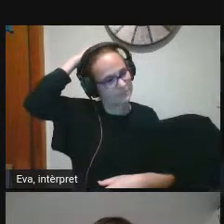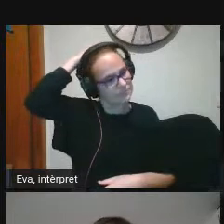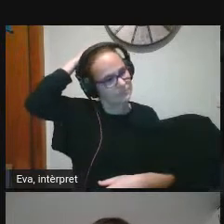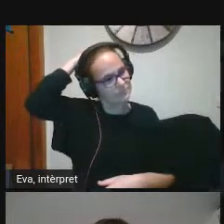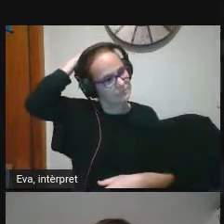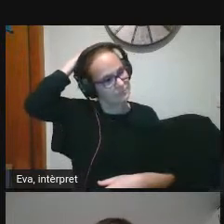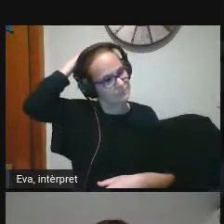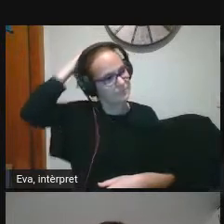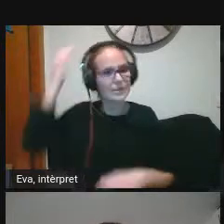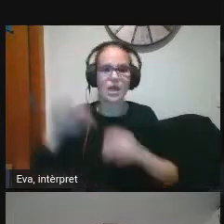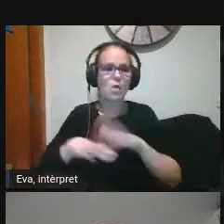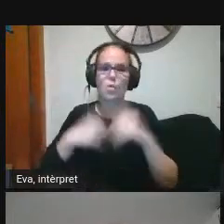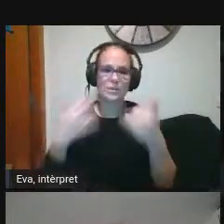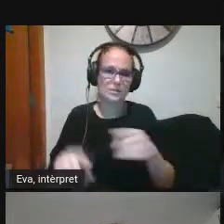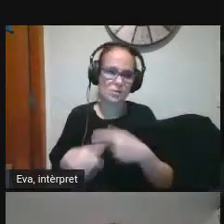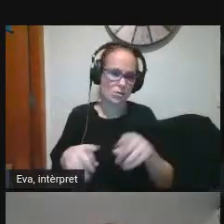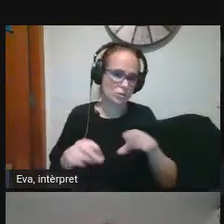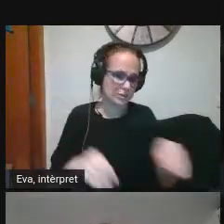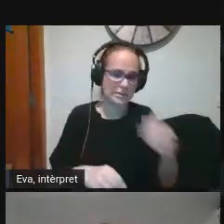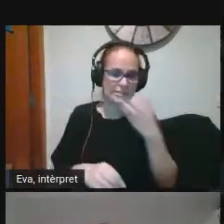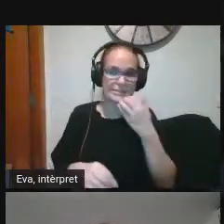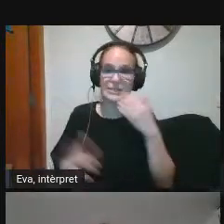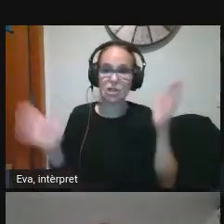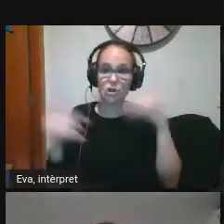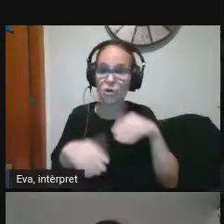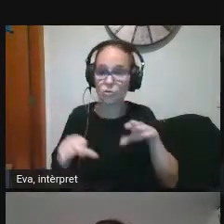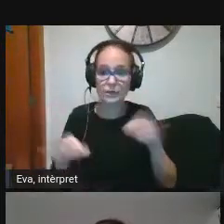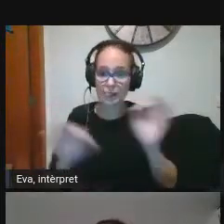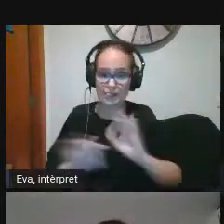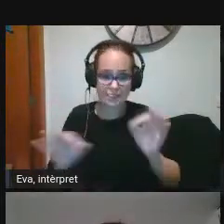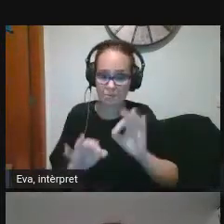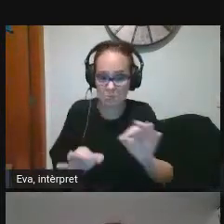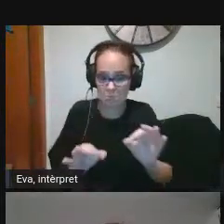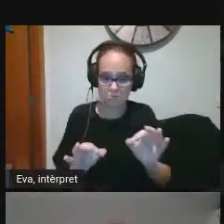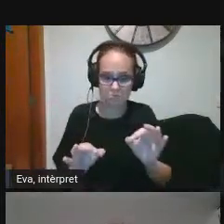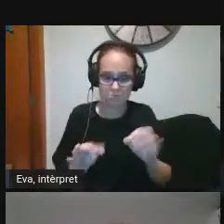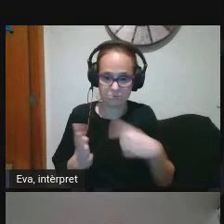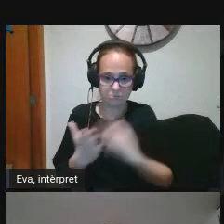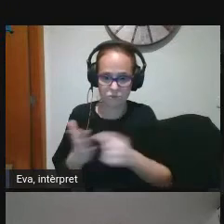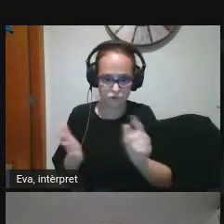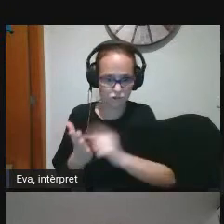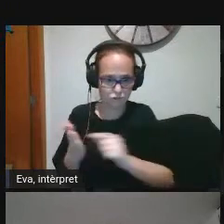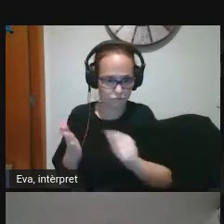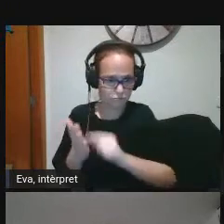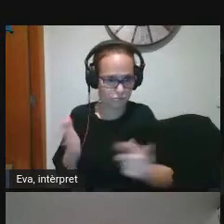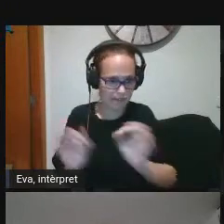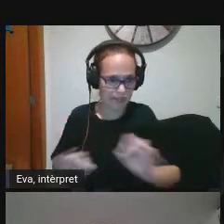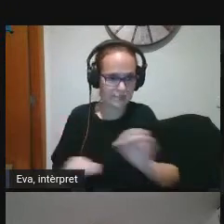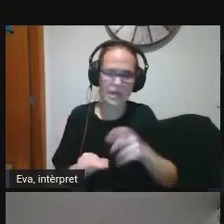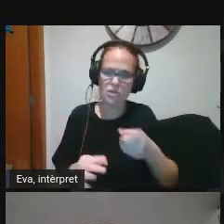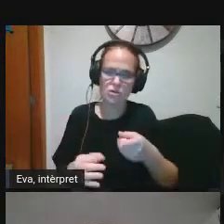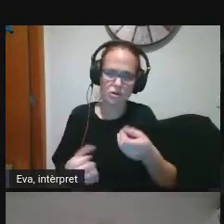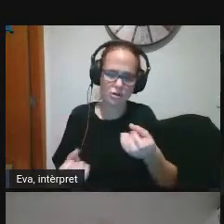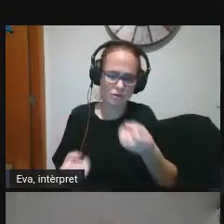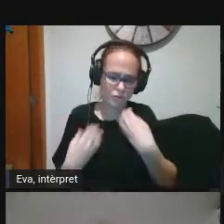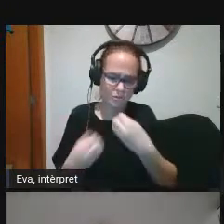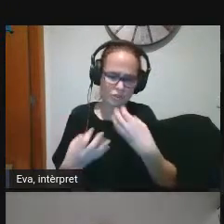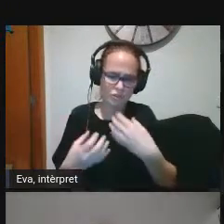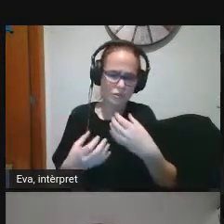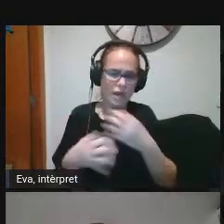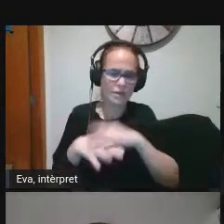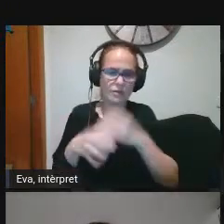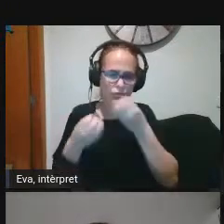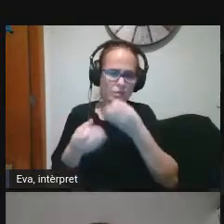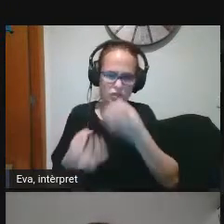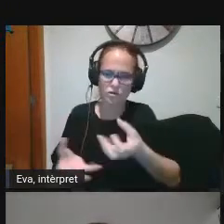qualsevol que utilitzessin i si no no utilitzaven doncs no calia que em posessin allò ens va donar molta i molta i molta informació de